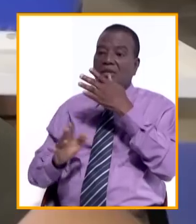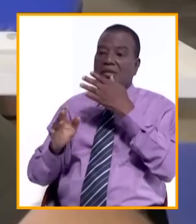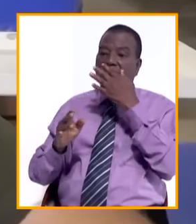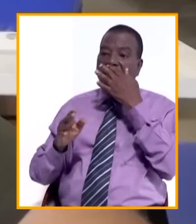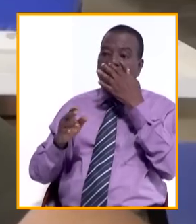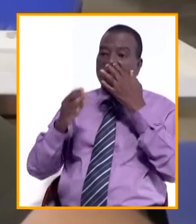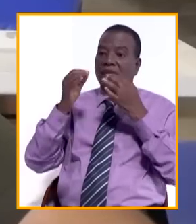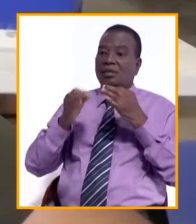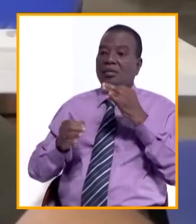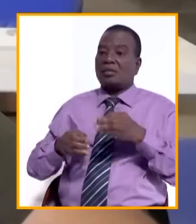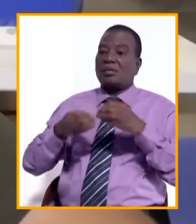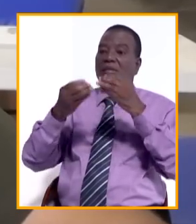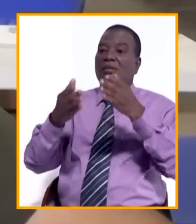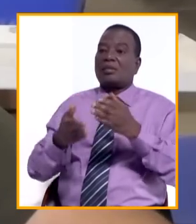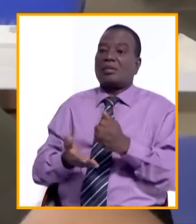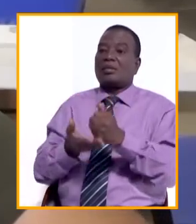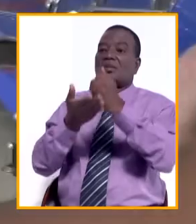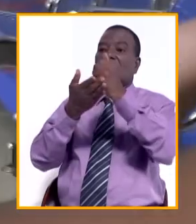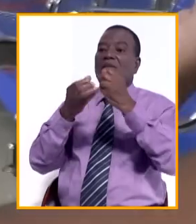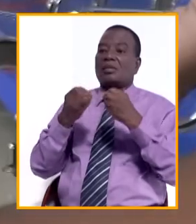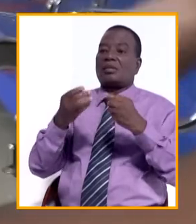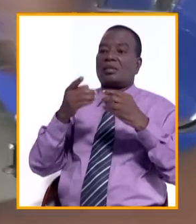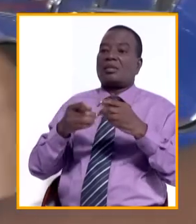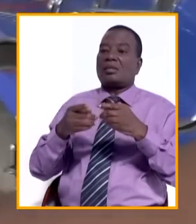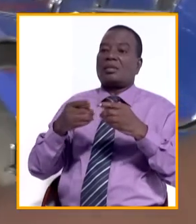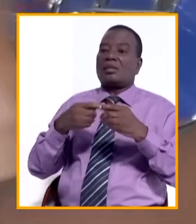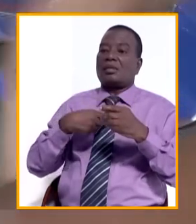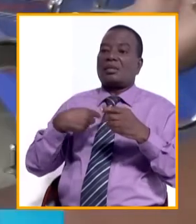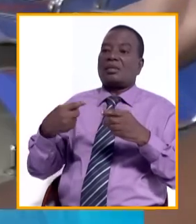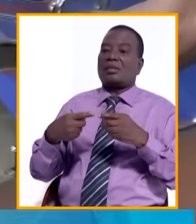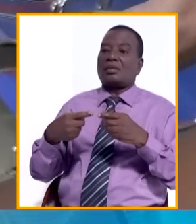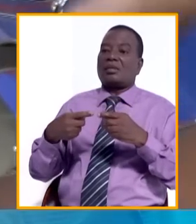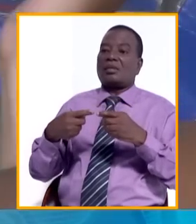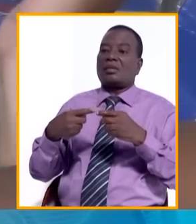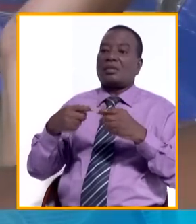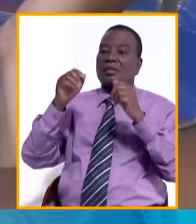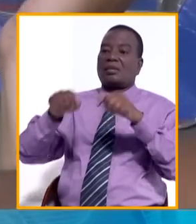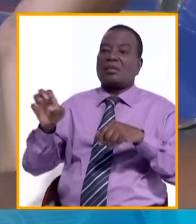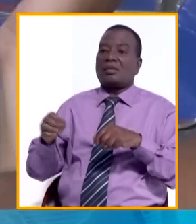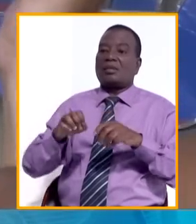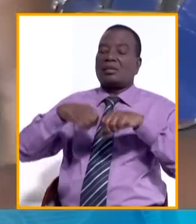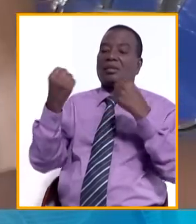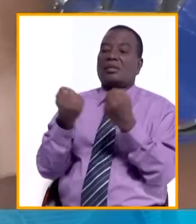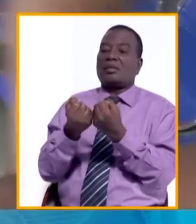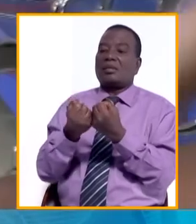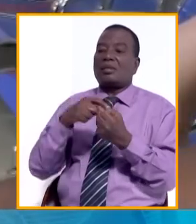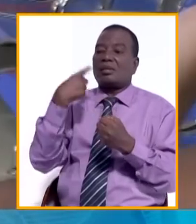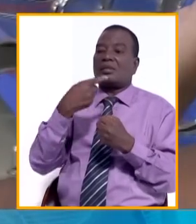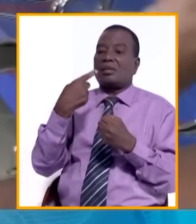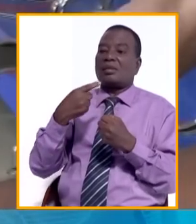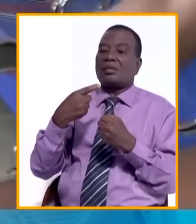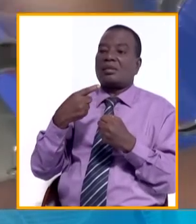Si j'ai donné ça, ça aide beaucoup de monde. C'est les responsabilités sociales qui